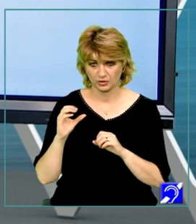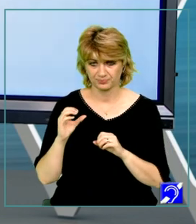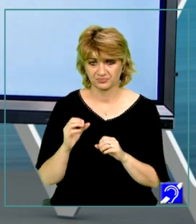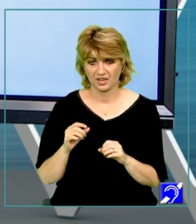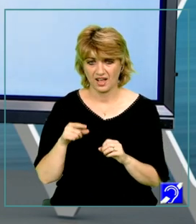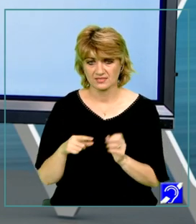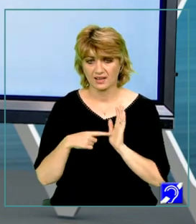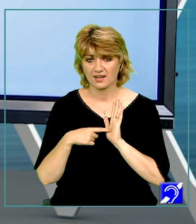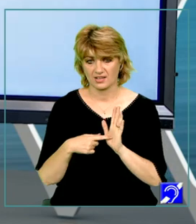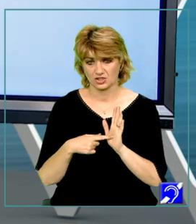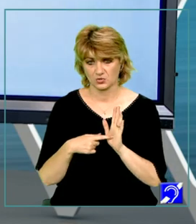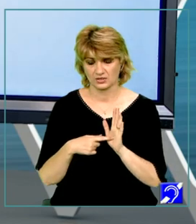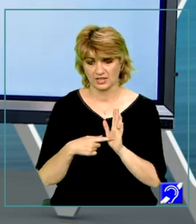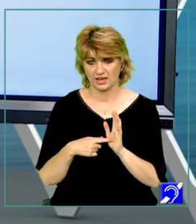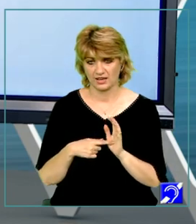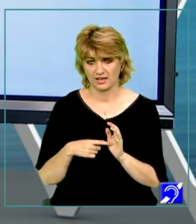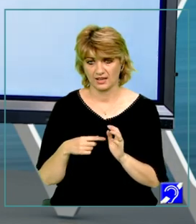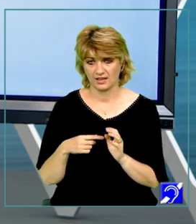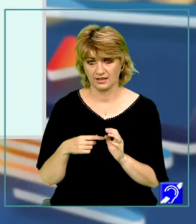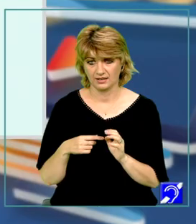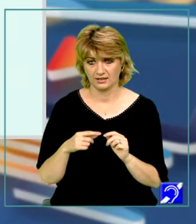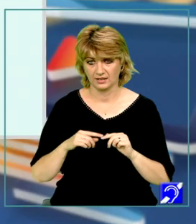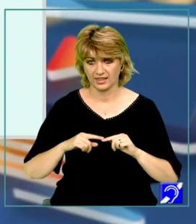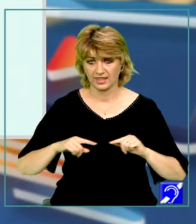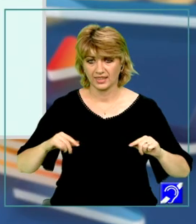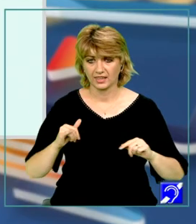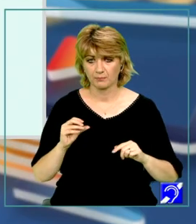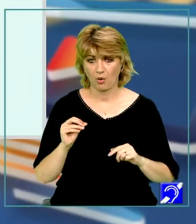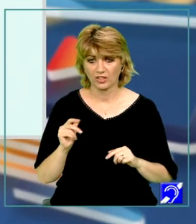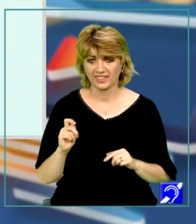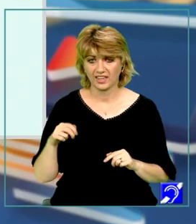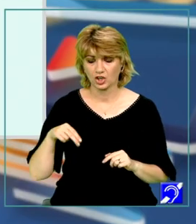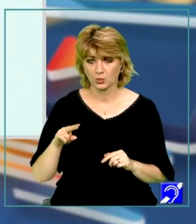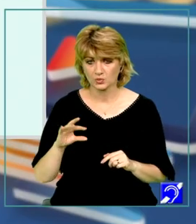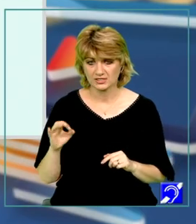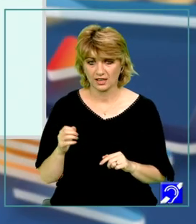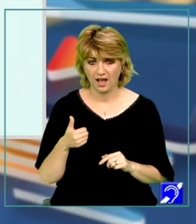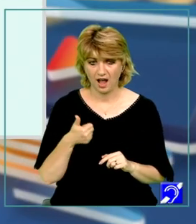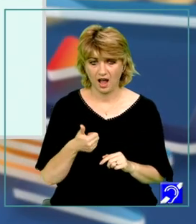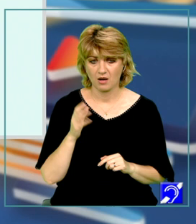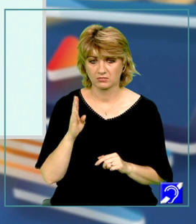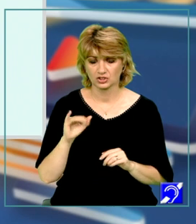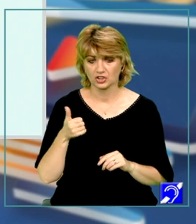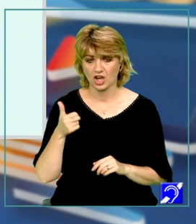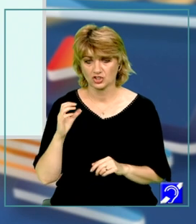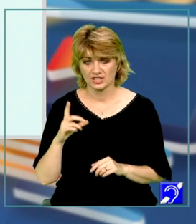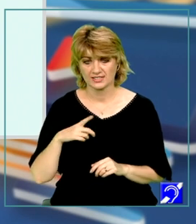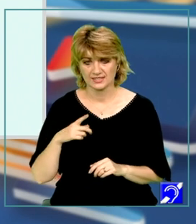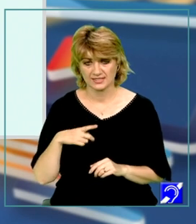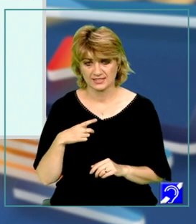rezultă că ipotenuzele AB și AC sunt